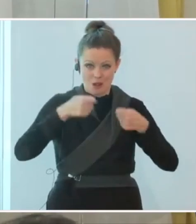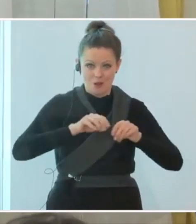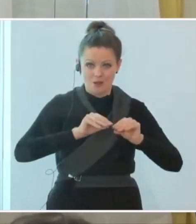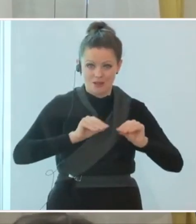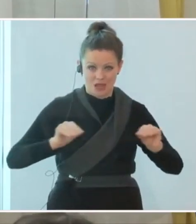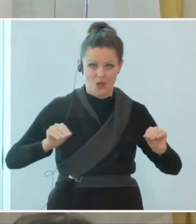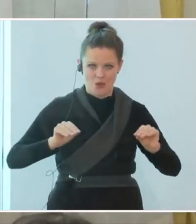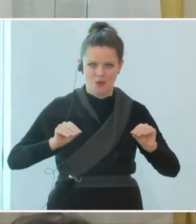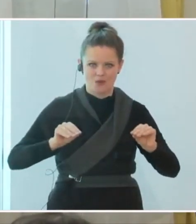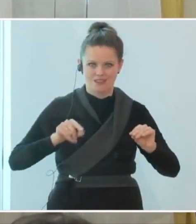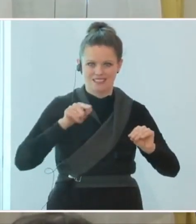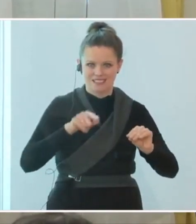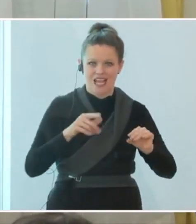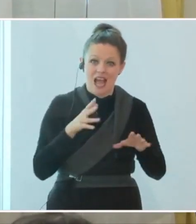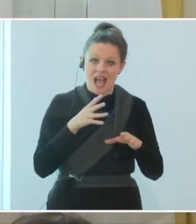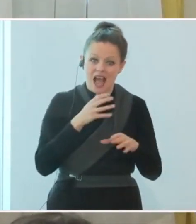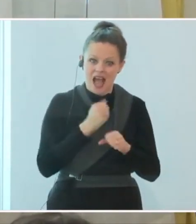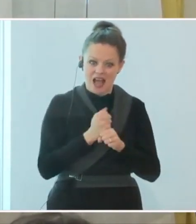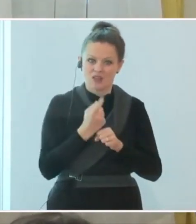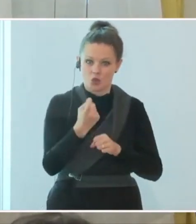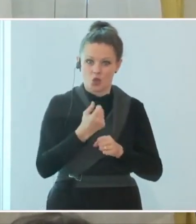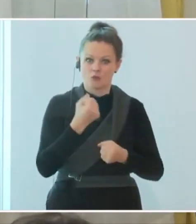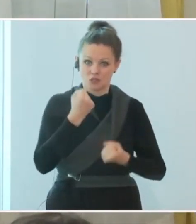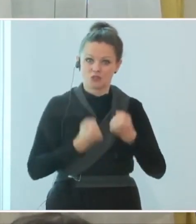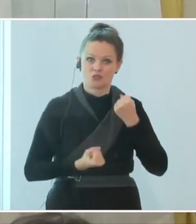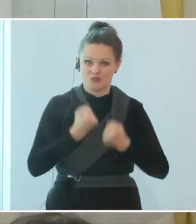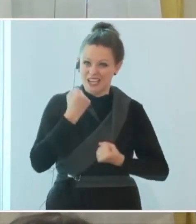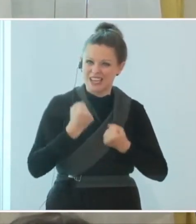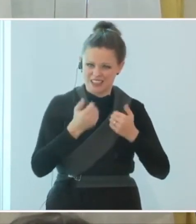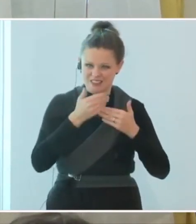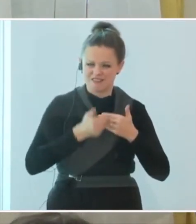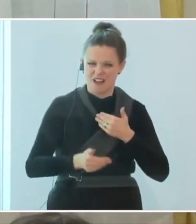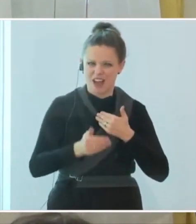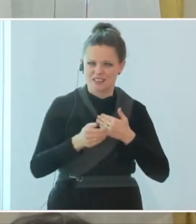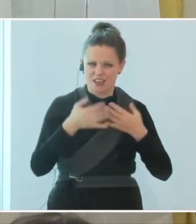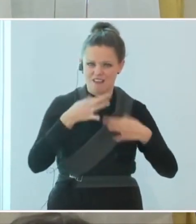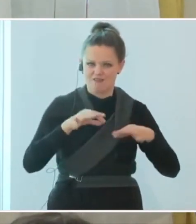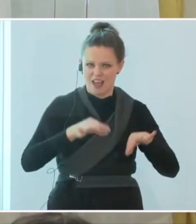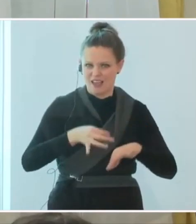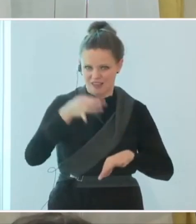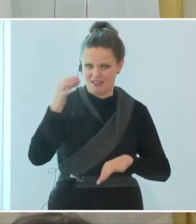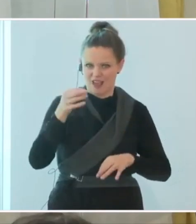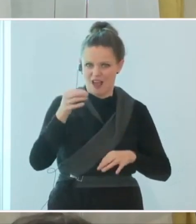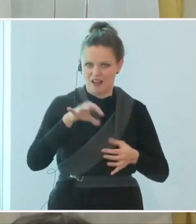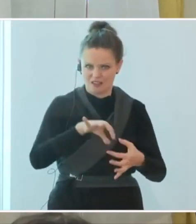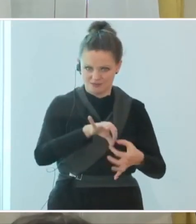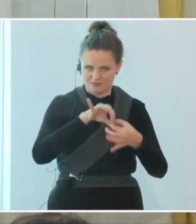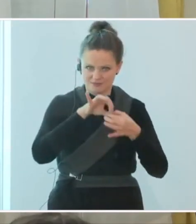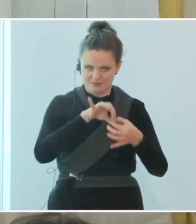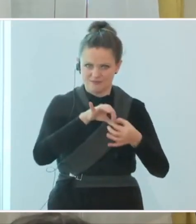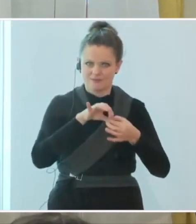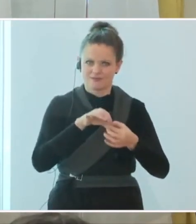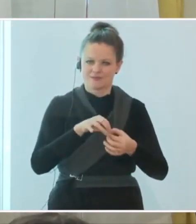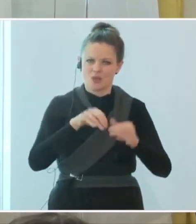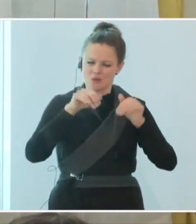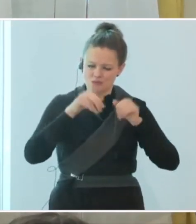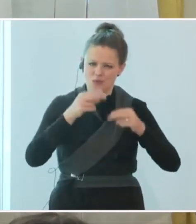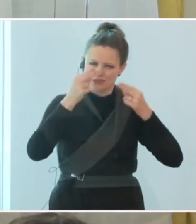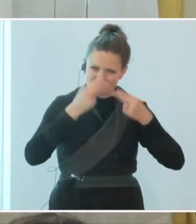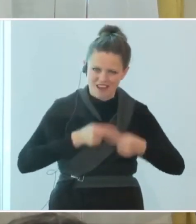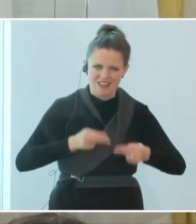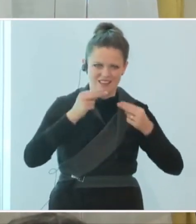dass wir das in einer schwierigen Phase, Feiertage sind immer eine schwierige Phase, dass wir das auch weiter